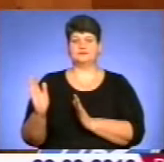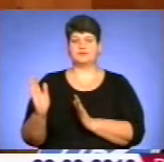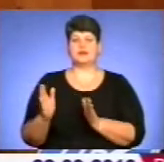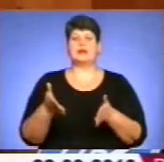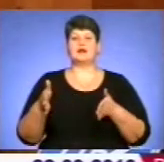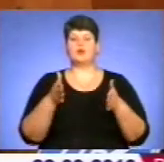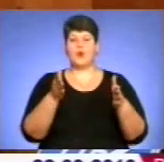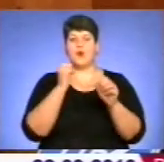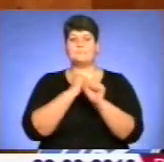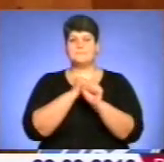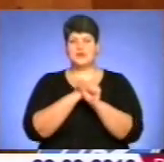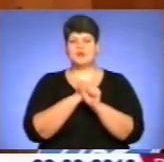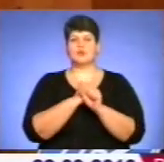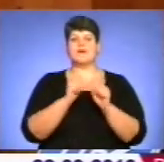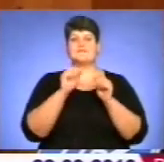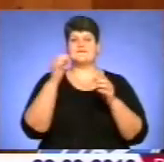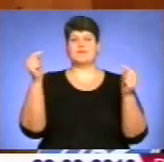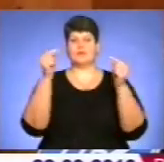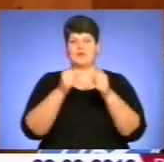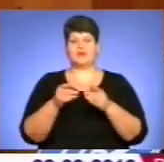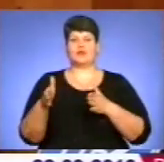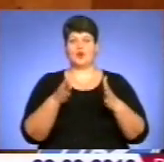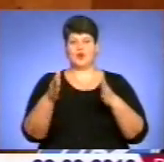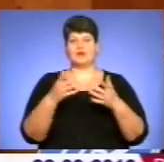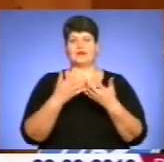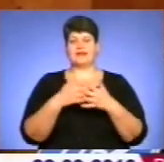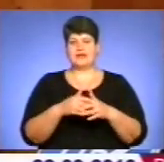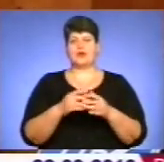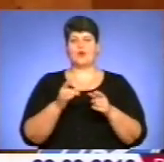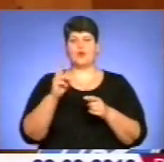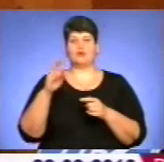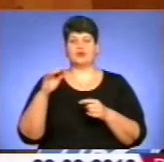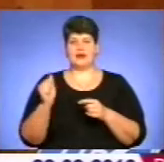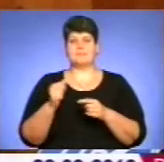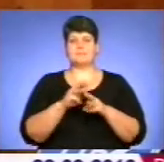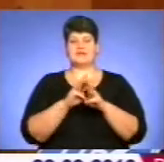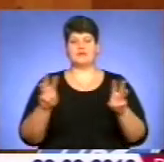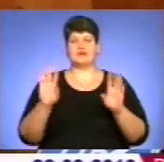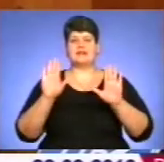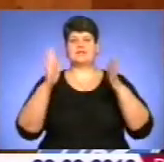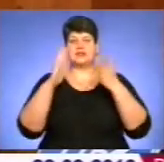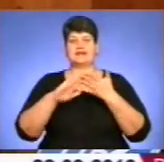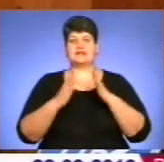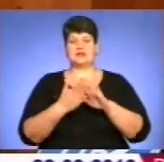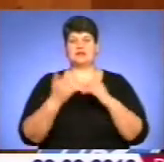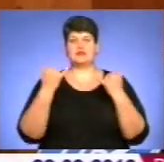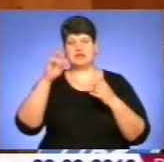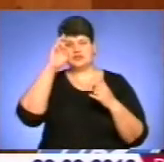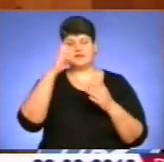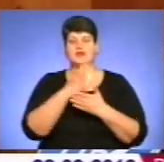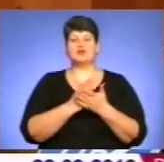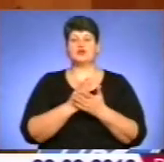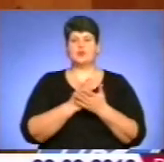На дорогах працює відповідна дорожна техніка, комунальна та техніка Міністерства надзвичайних ситуацій, на сьогодні Державної служби надзвичайних